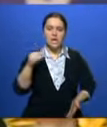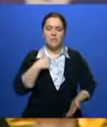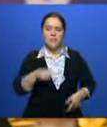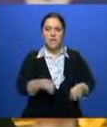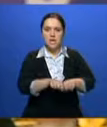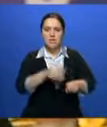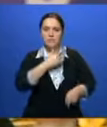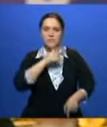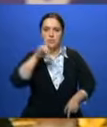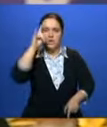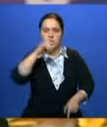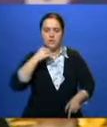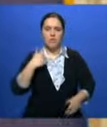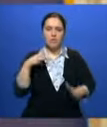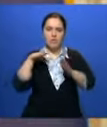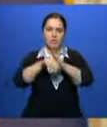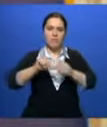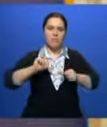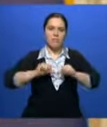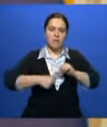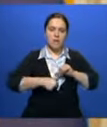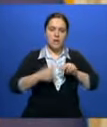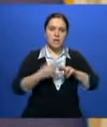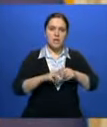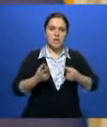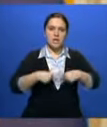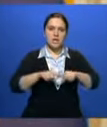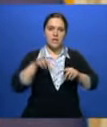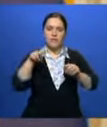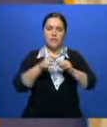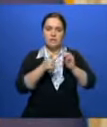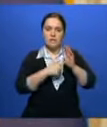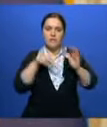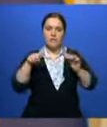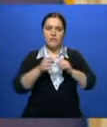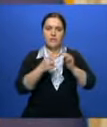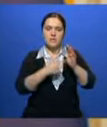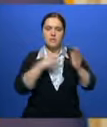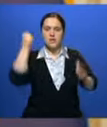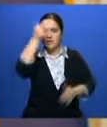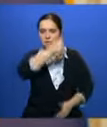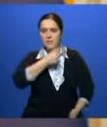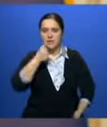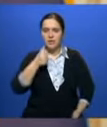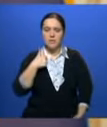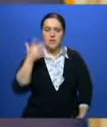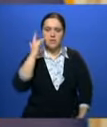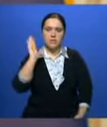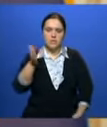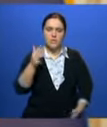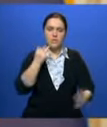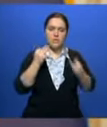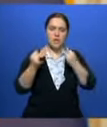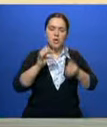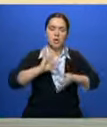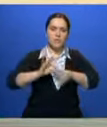хотим, чтобы и Казахстан стал постоянным членом в этой организации в 2017-2018 годах. Мы всегда будем с вами говорить об углублении